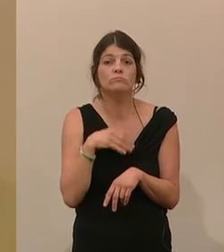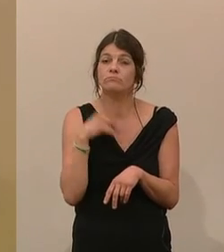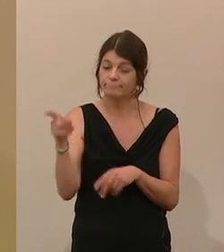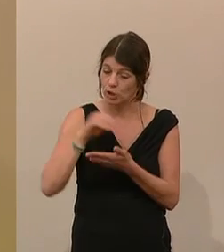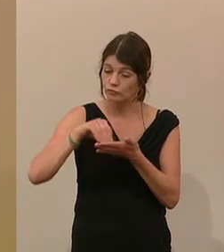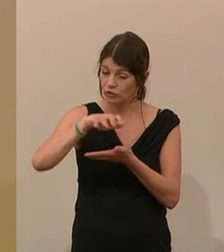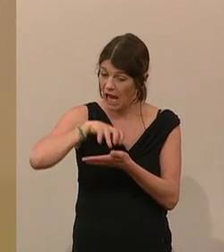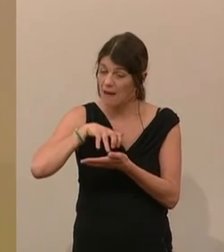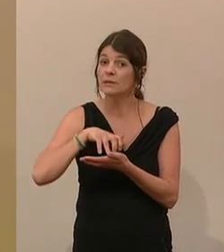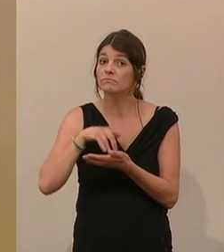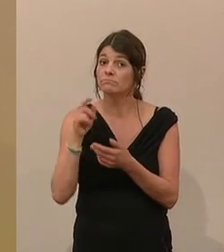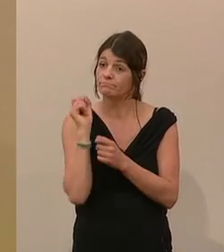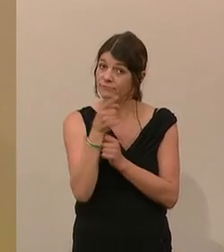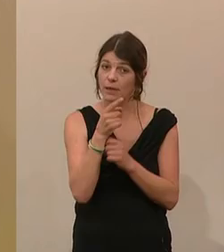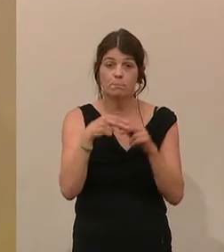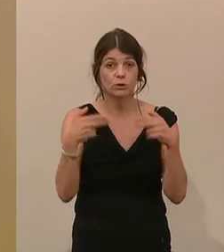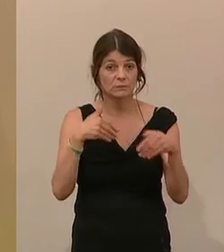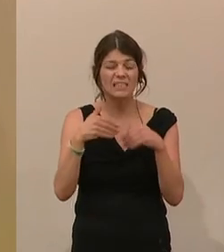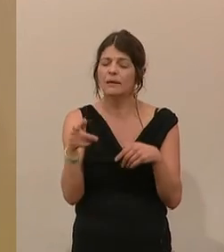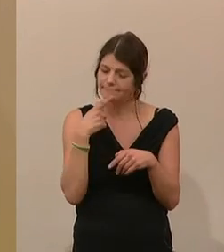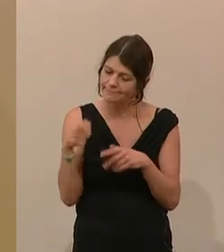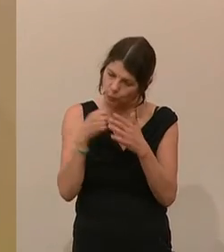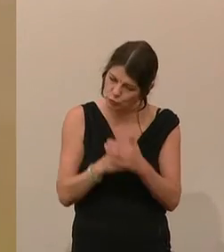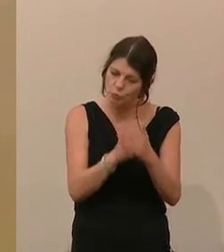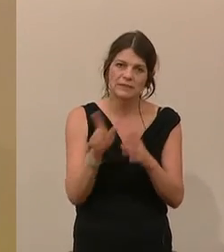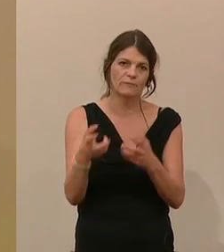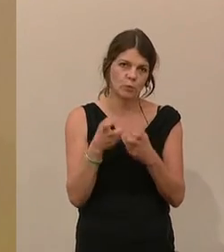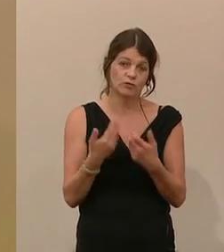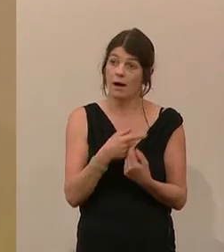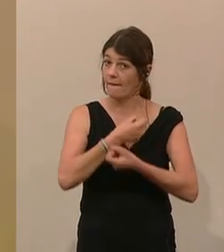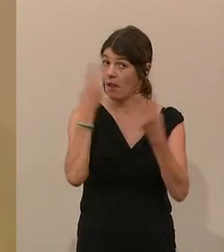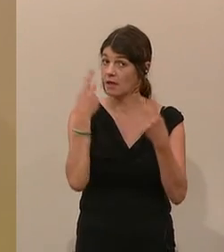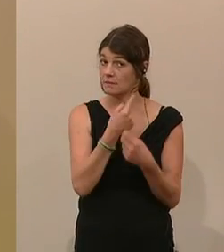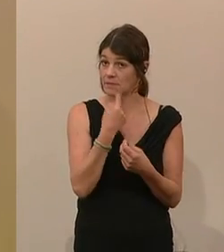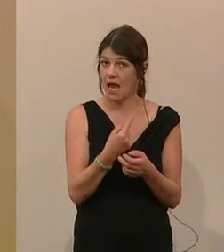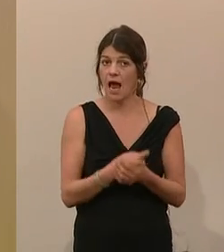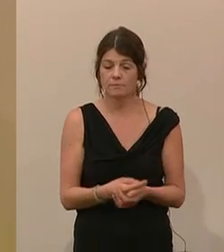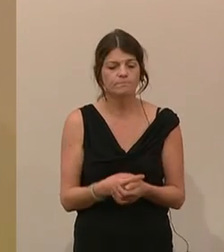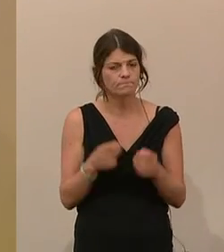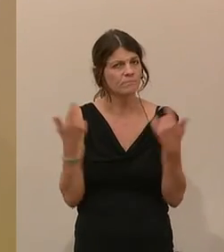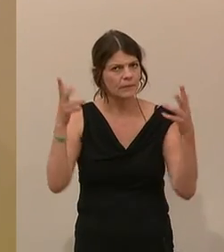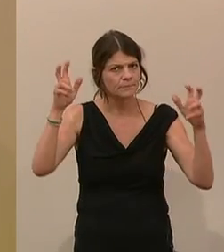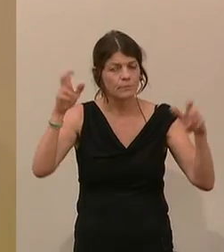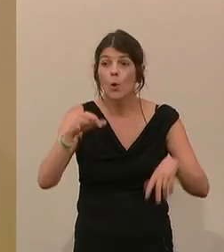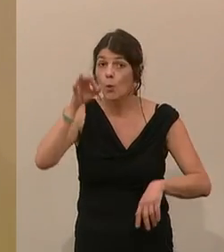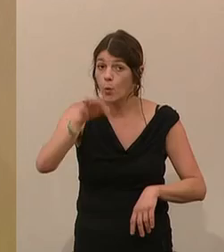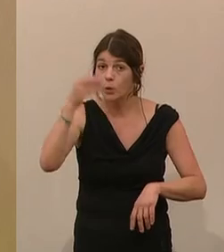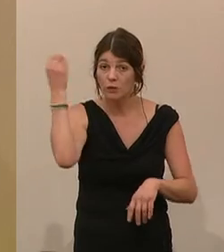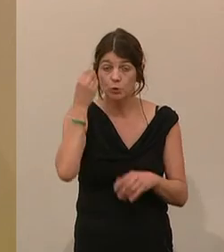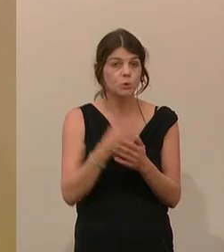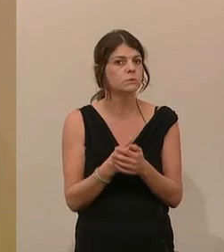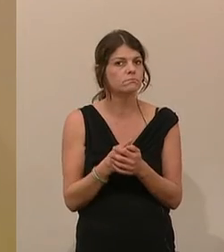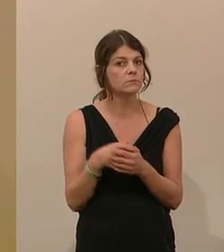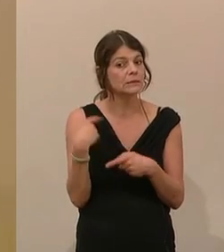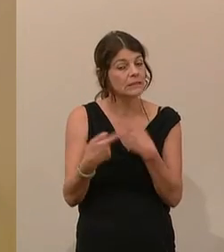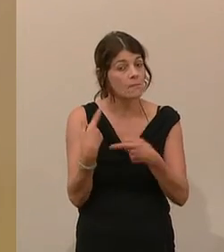an das Bundesministerium dieses Anliegen. Und sagte klar und deutlich, sie schrieb, gute Schulen sind immer